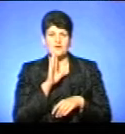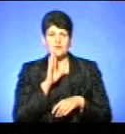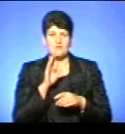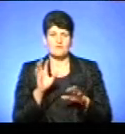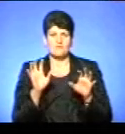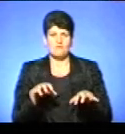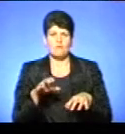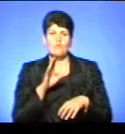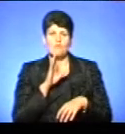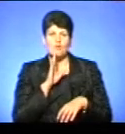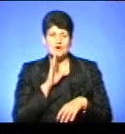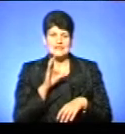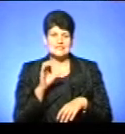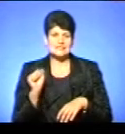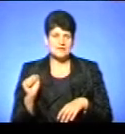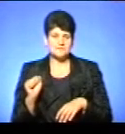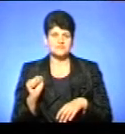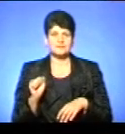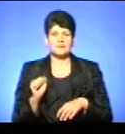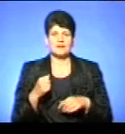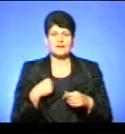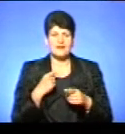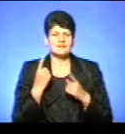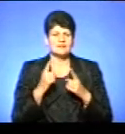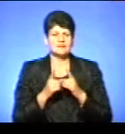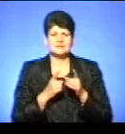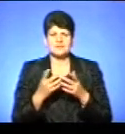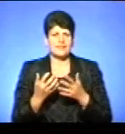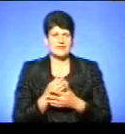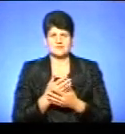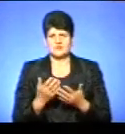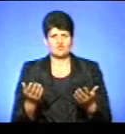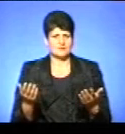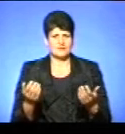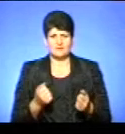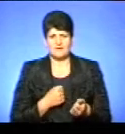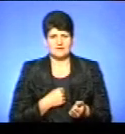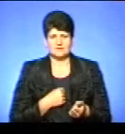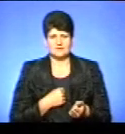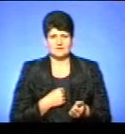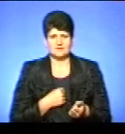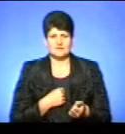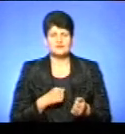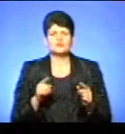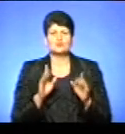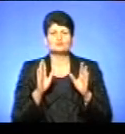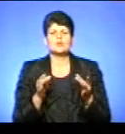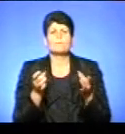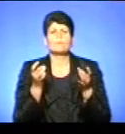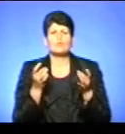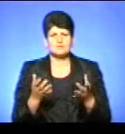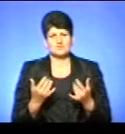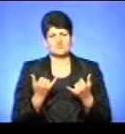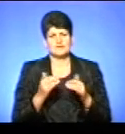надто кардинальної зміни я не знайшла у ньому, на жаль. А от якісь спрощення, що вже буде простіше для